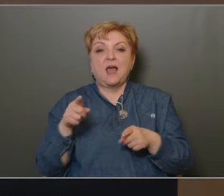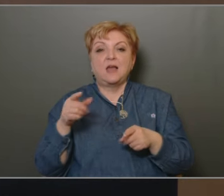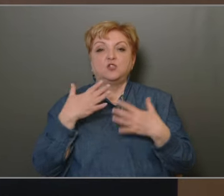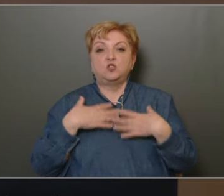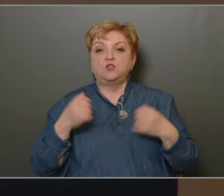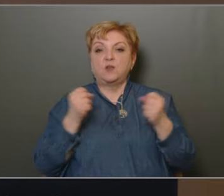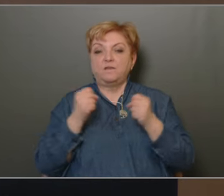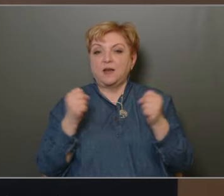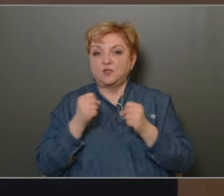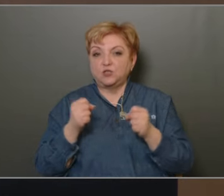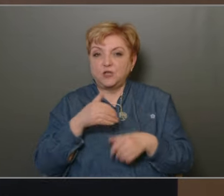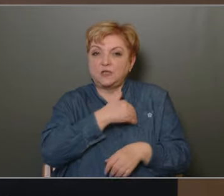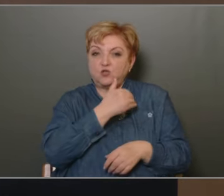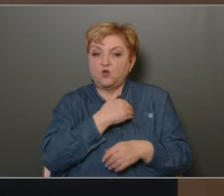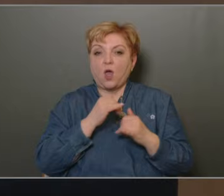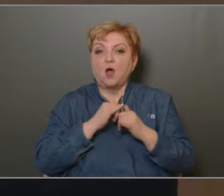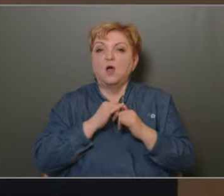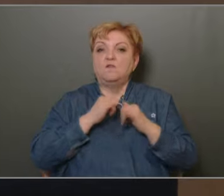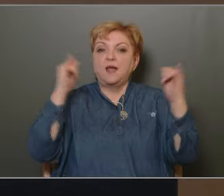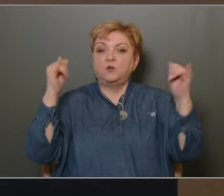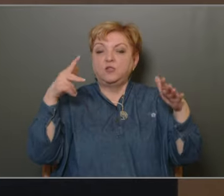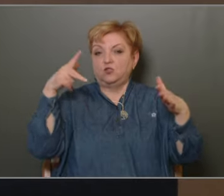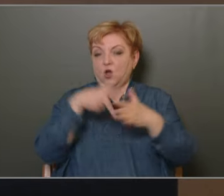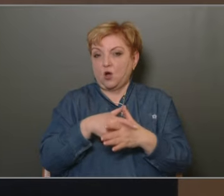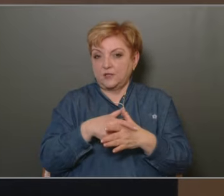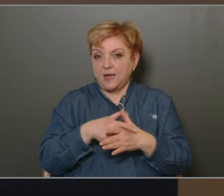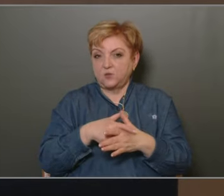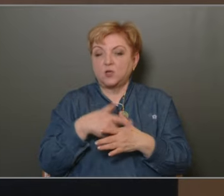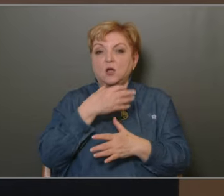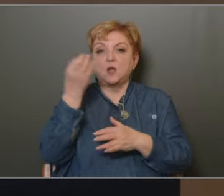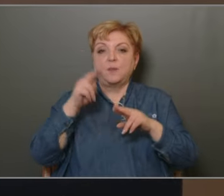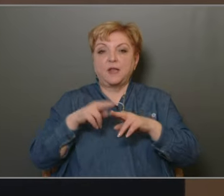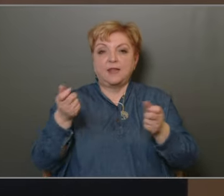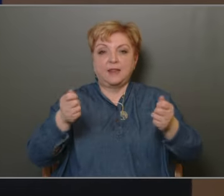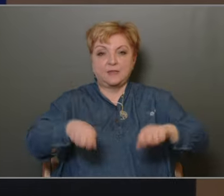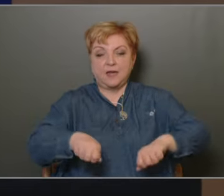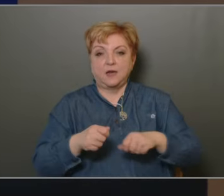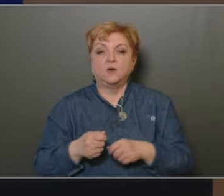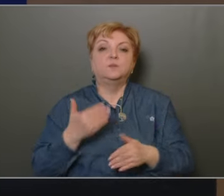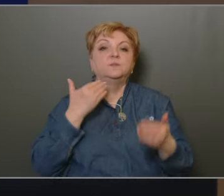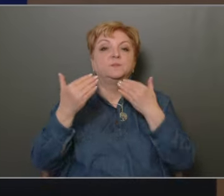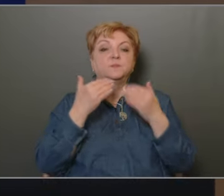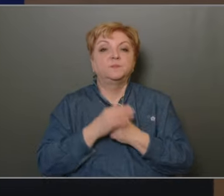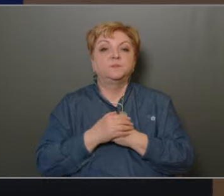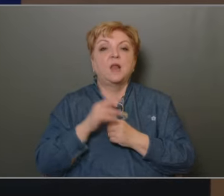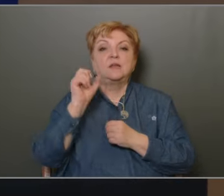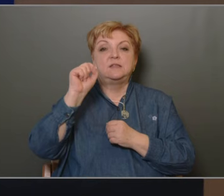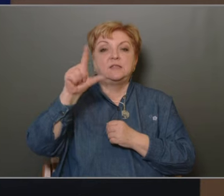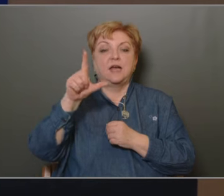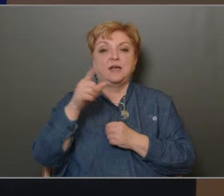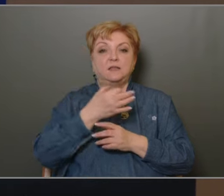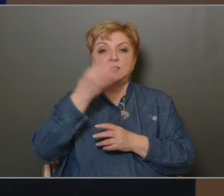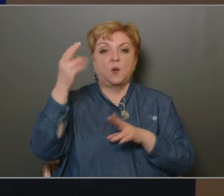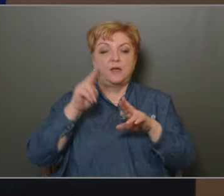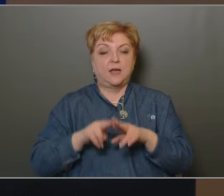jövőjét fejlődését akadályozná. Napirendet lezártam. Tárgyaljuk 12.